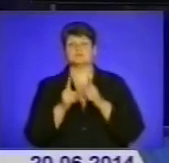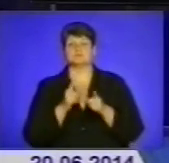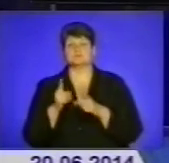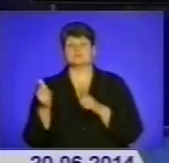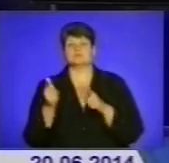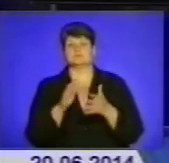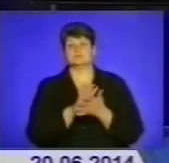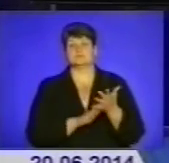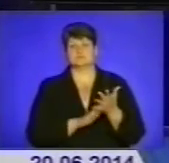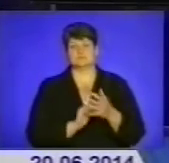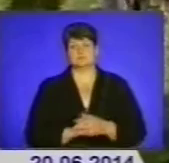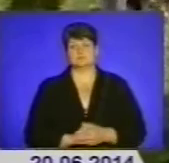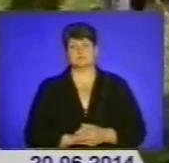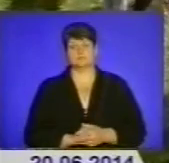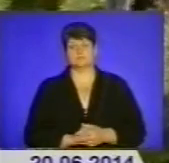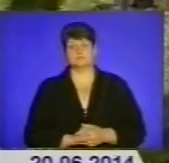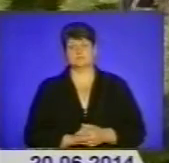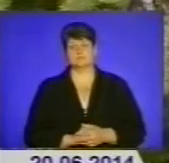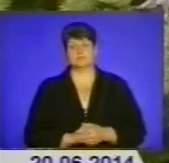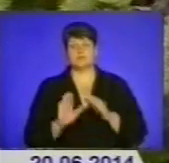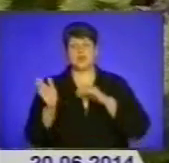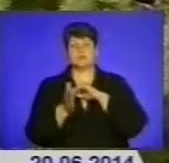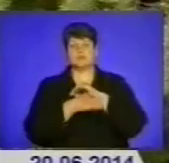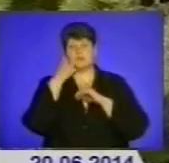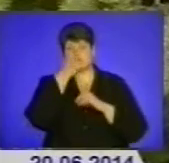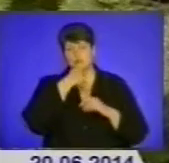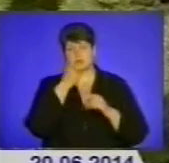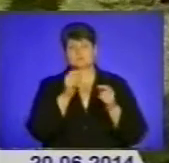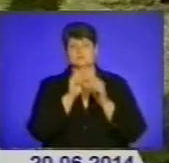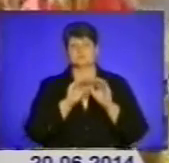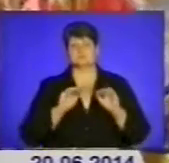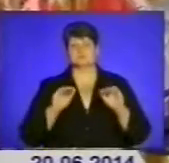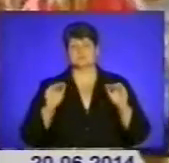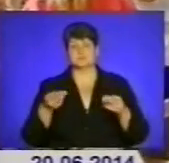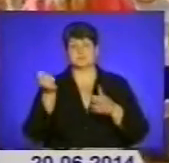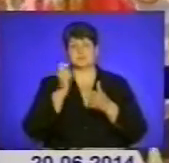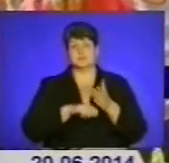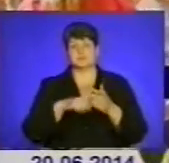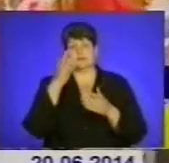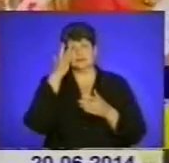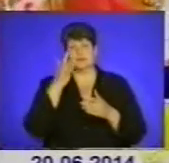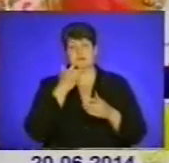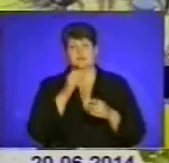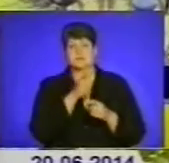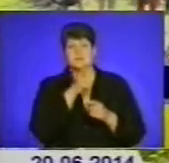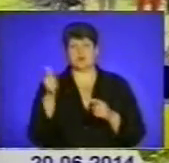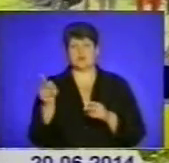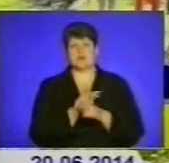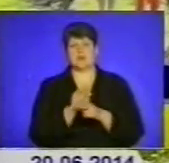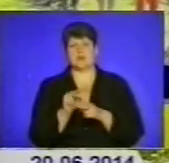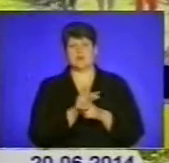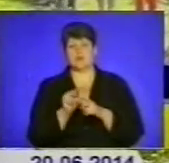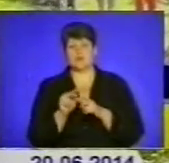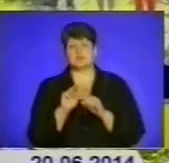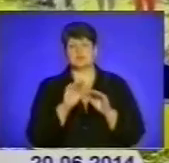Про це у наступному сюжеті. Останні роки дошкільні навчальні заклади закривають у літній період для ремонту. Батьків попереджають